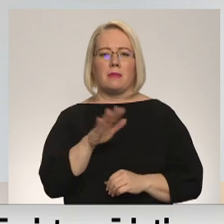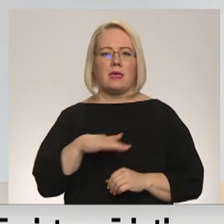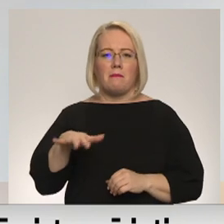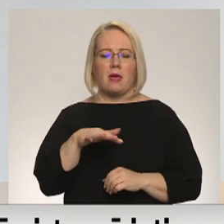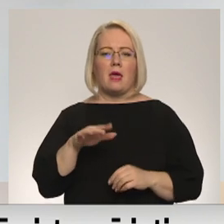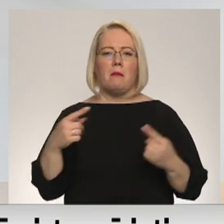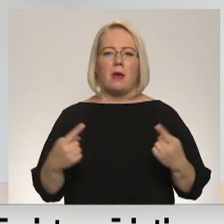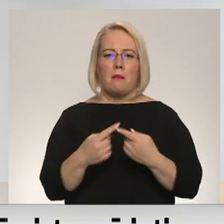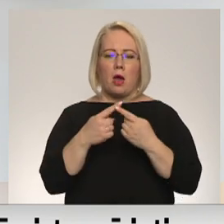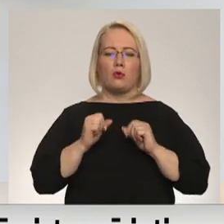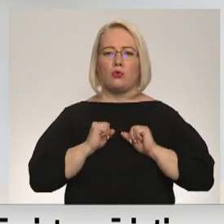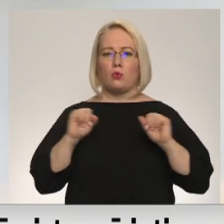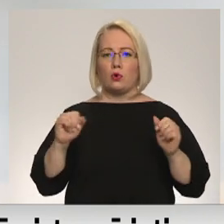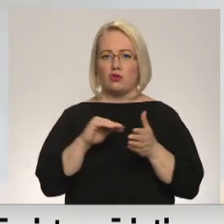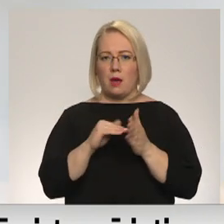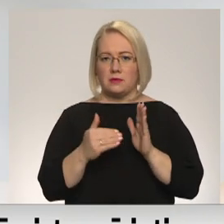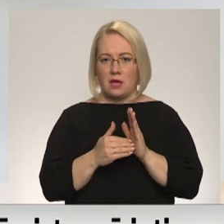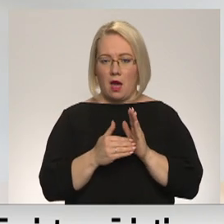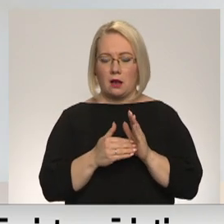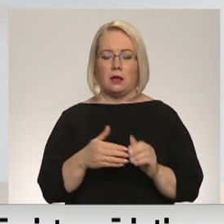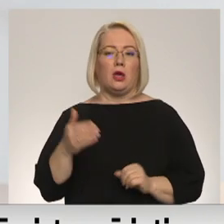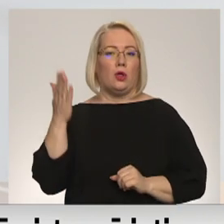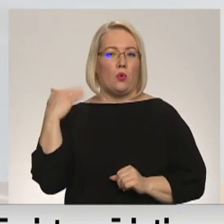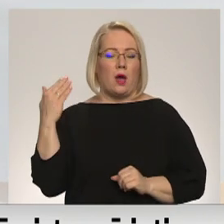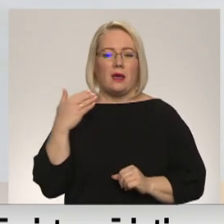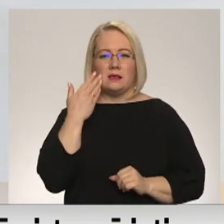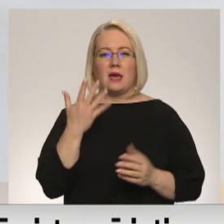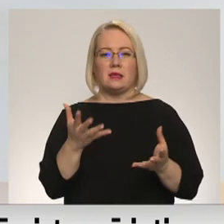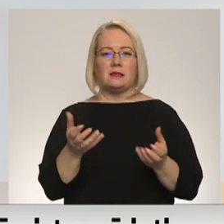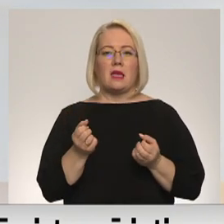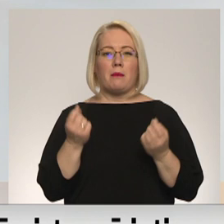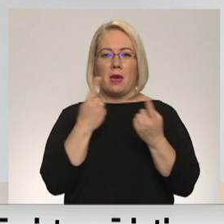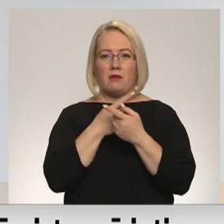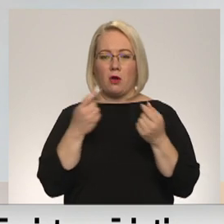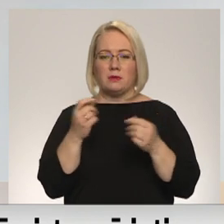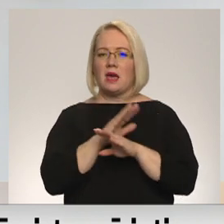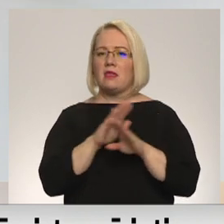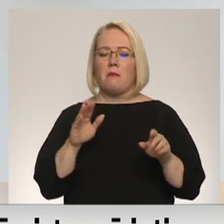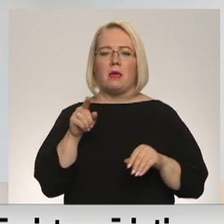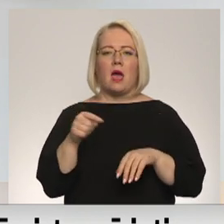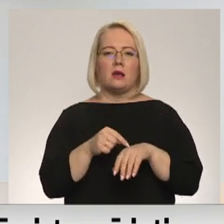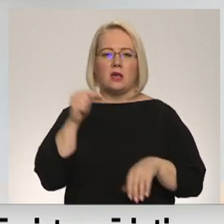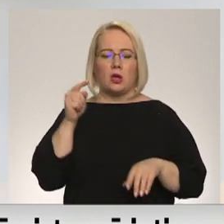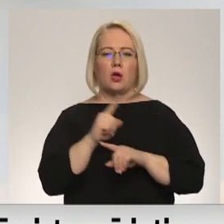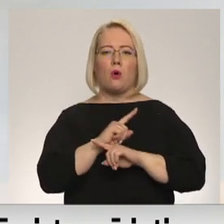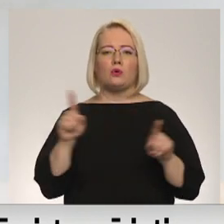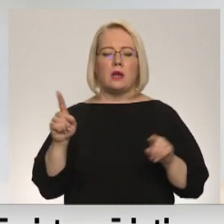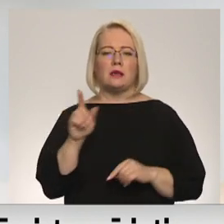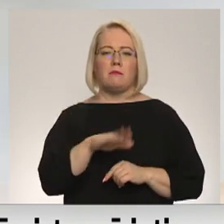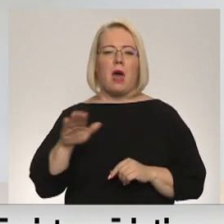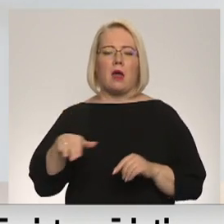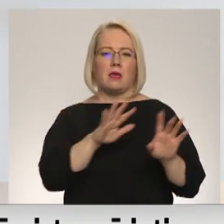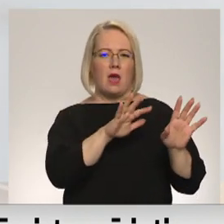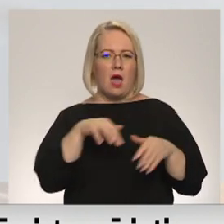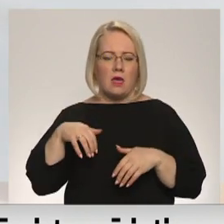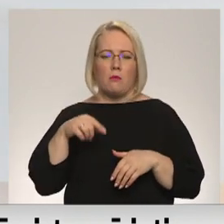piemēroti un droši apstākļi. Toreiz, kad saņēmu šo informāciju, nebija tā sajūta, ka uzreiz tie bērni ir jāņem ārā un